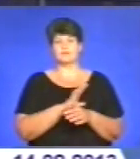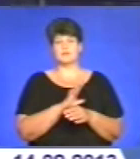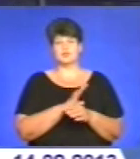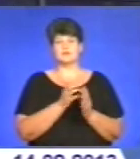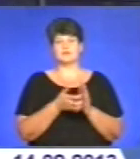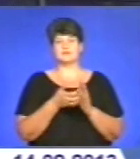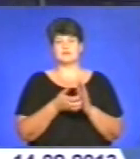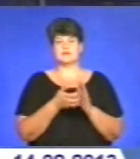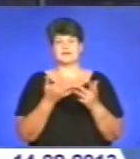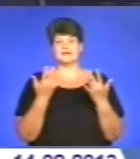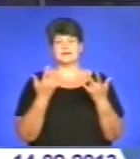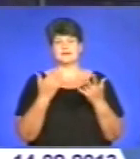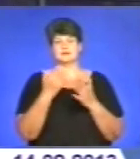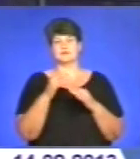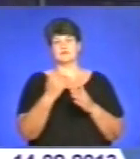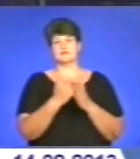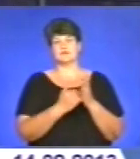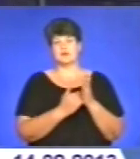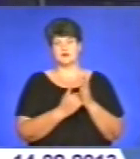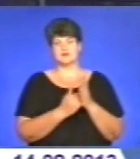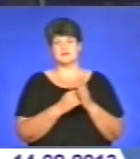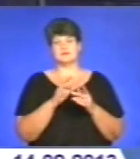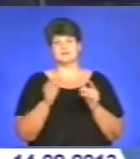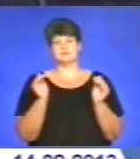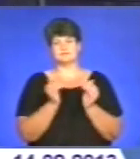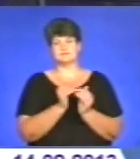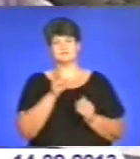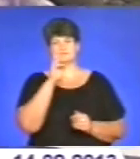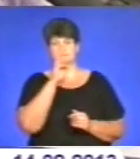недостатня кількість вакансій і невисокий рівень заробітних плат.